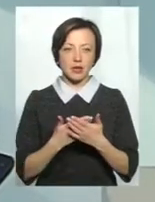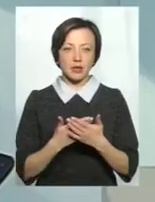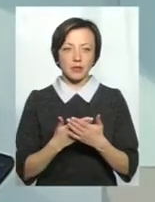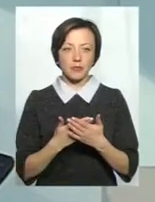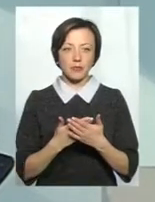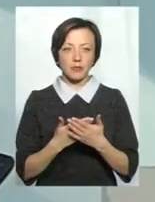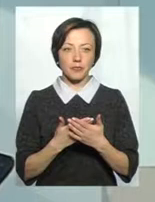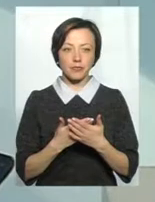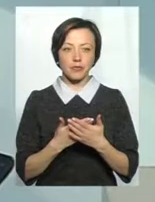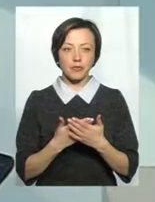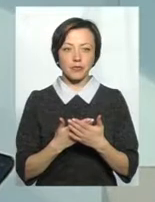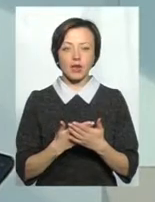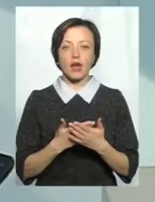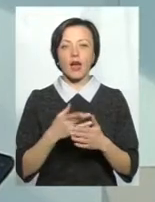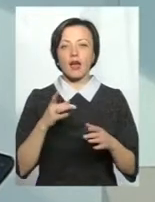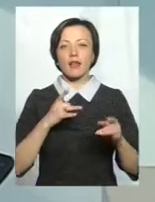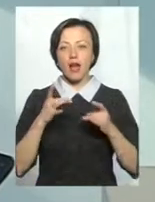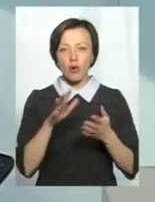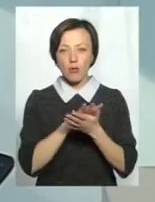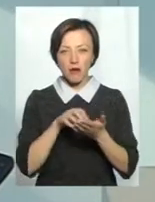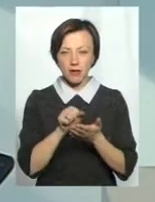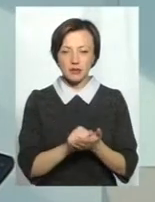ангіопатія, нейропатія,